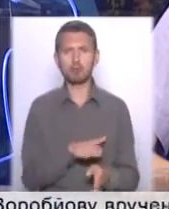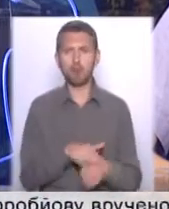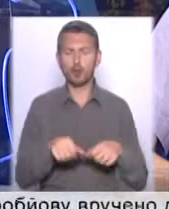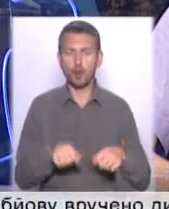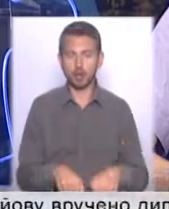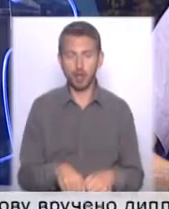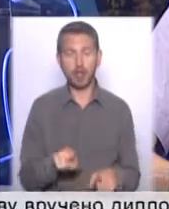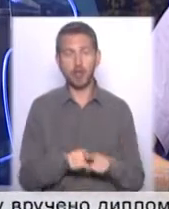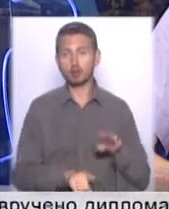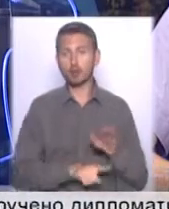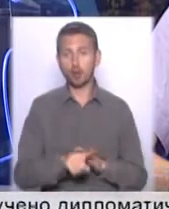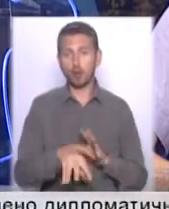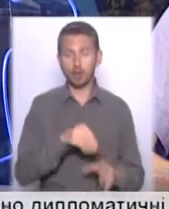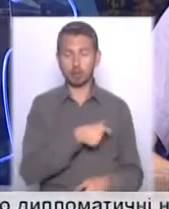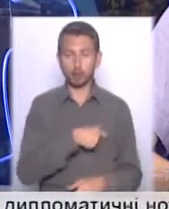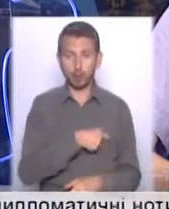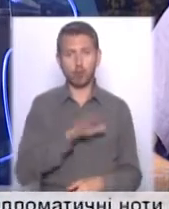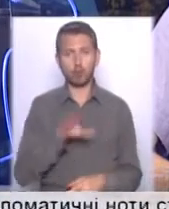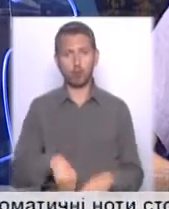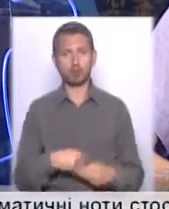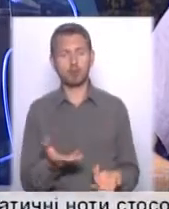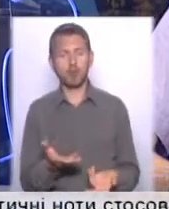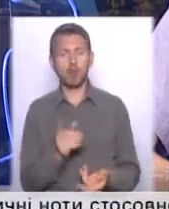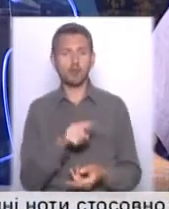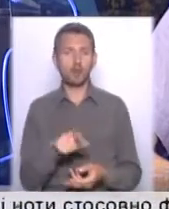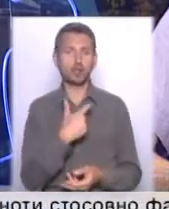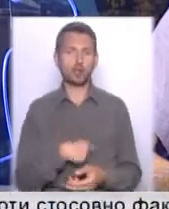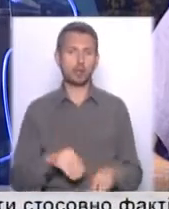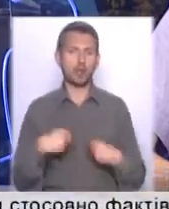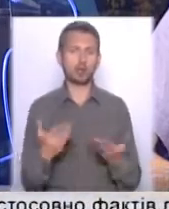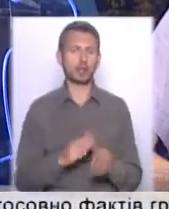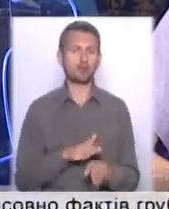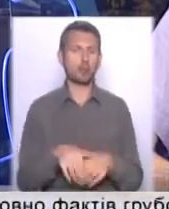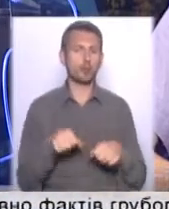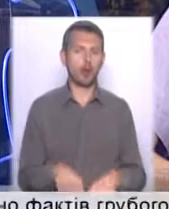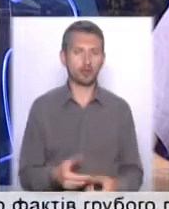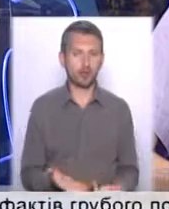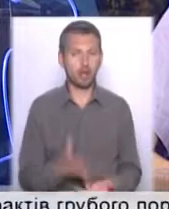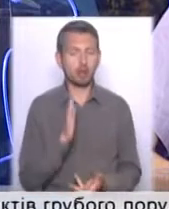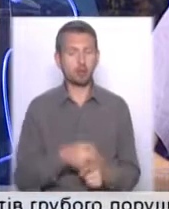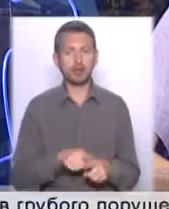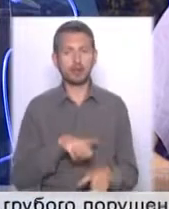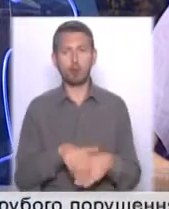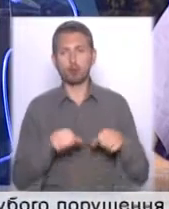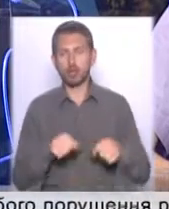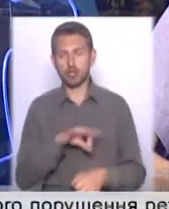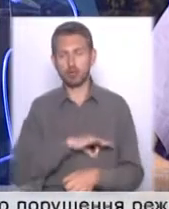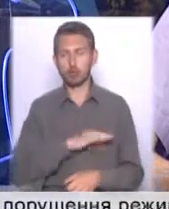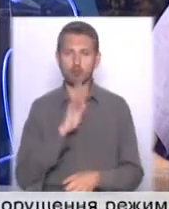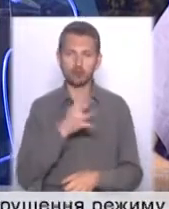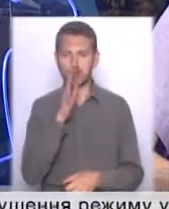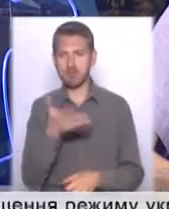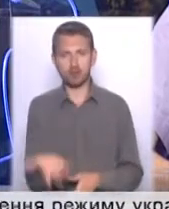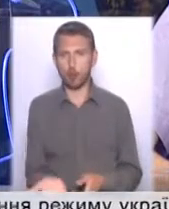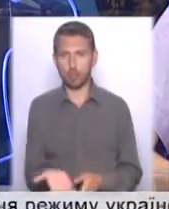спочатку оберемо депутатів, а потім вони собі дадуть якісь повноваження. І будуть ці повноваження використовувати 4 чи 5 років.